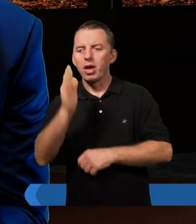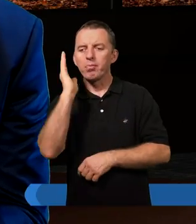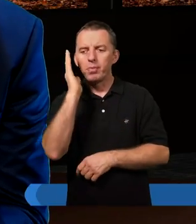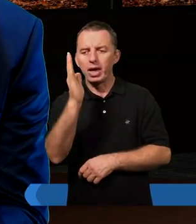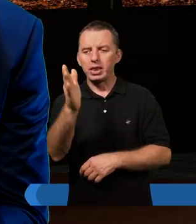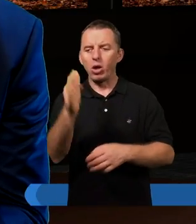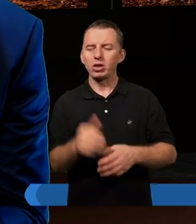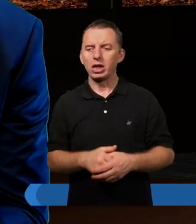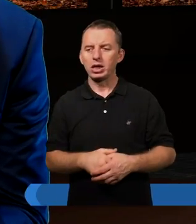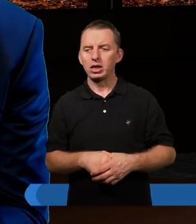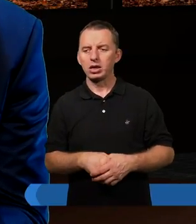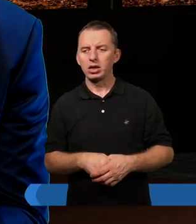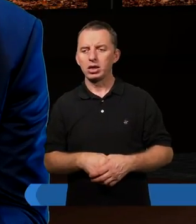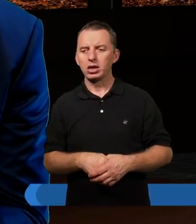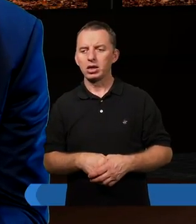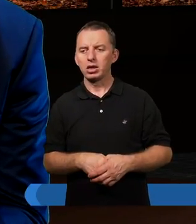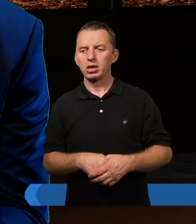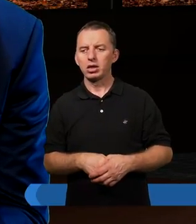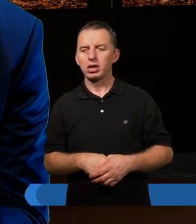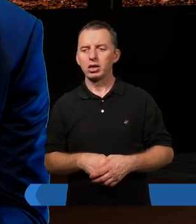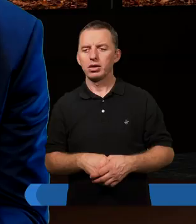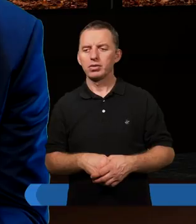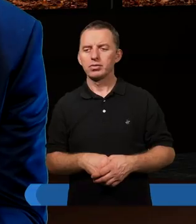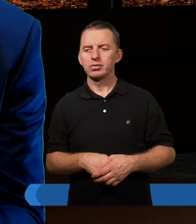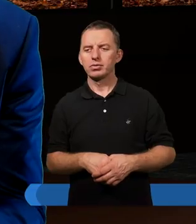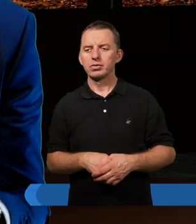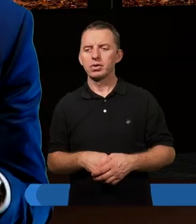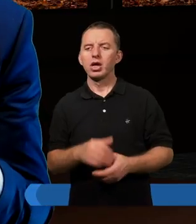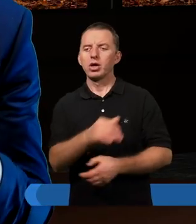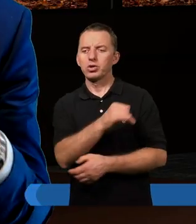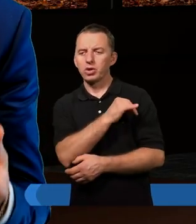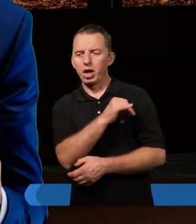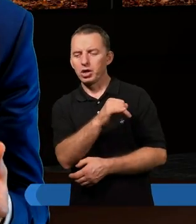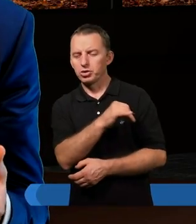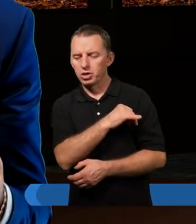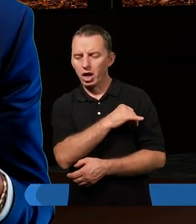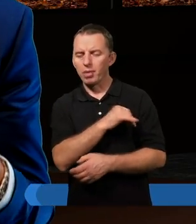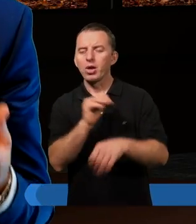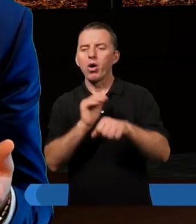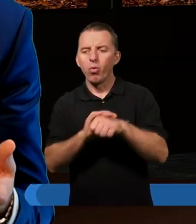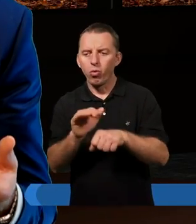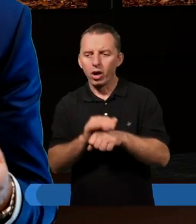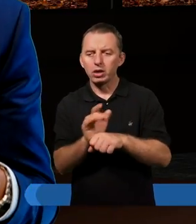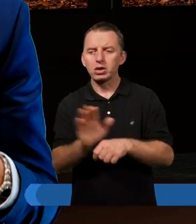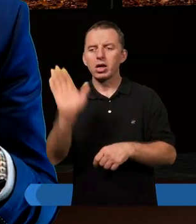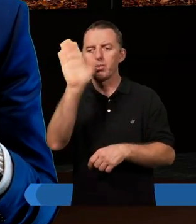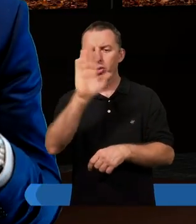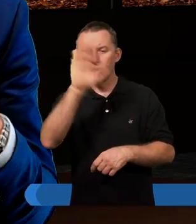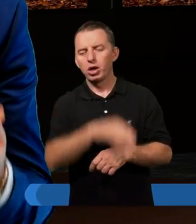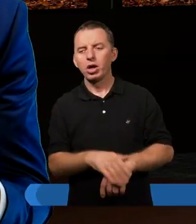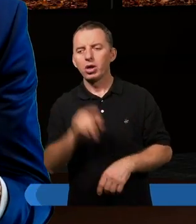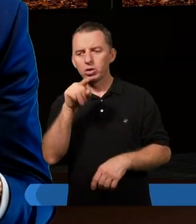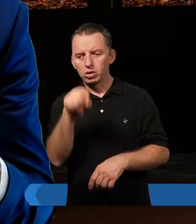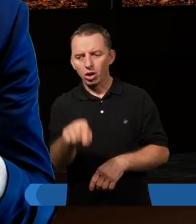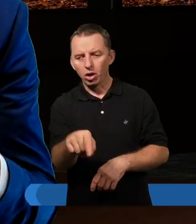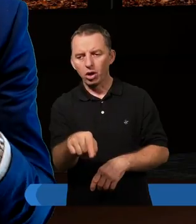uczestnikami łaski Bożej, żeby też